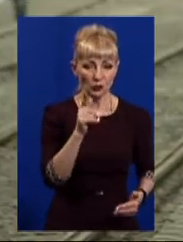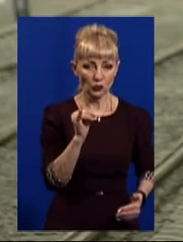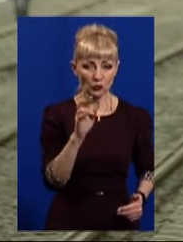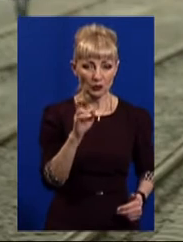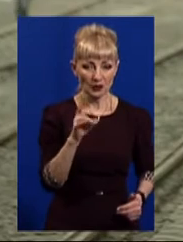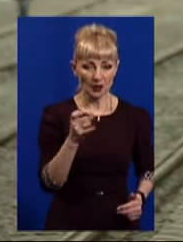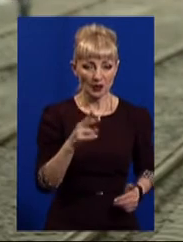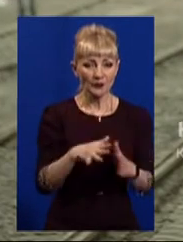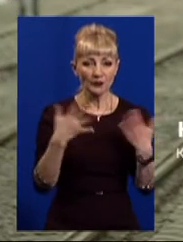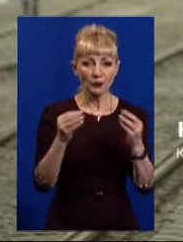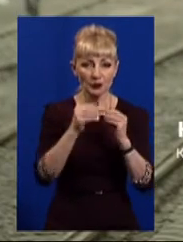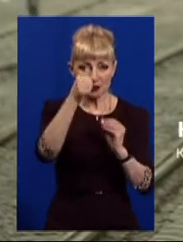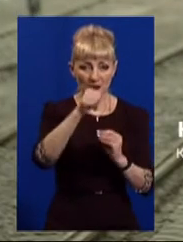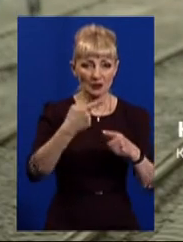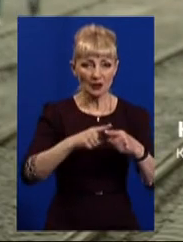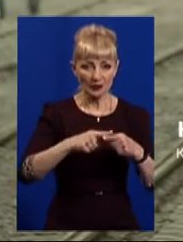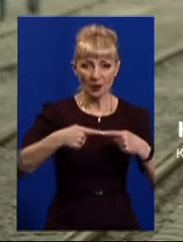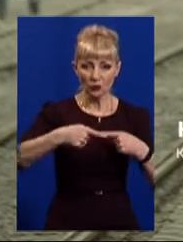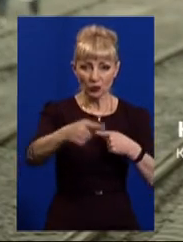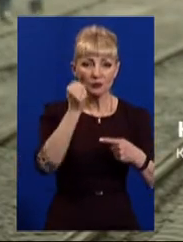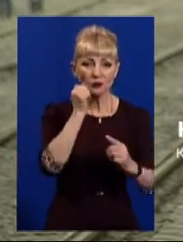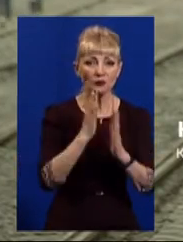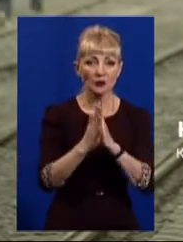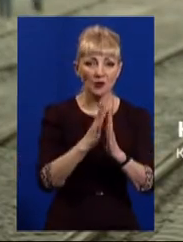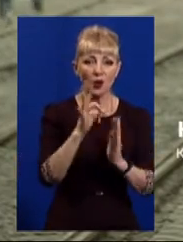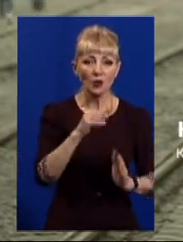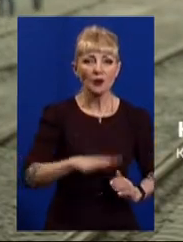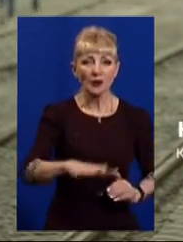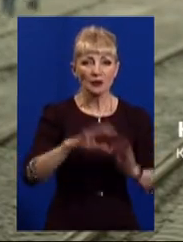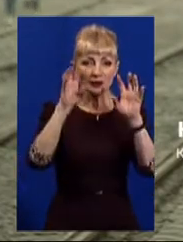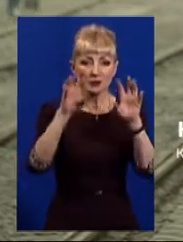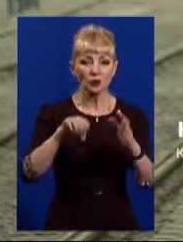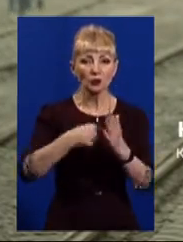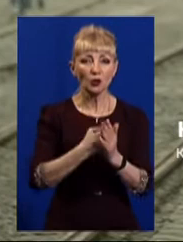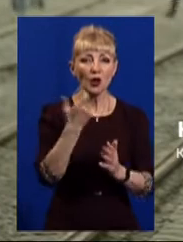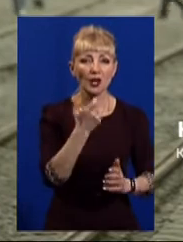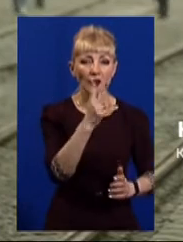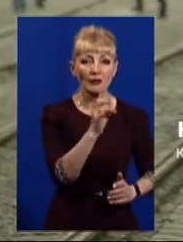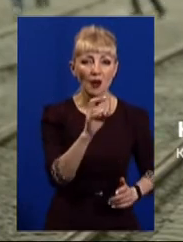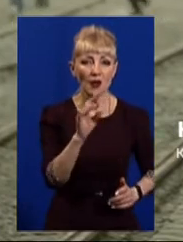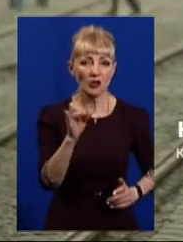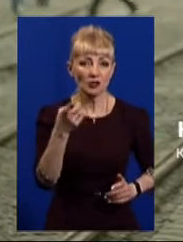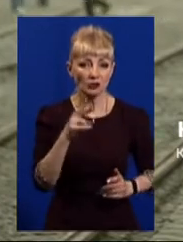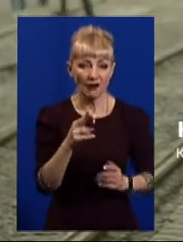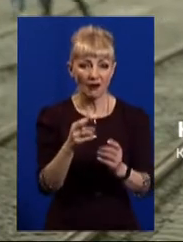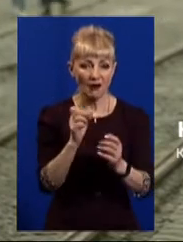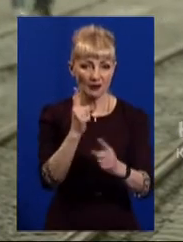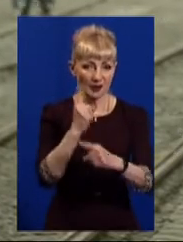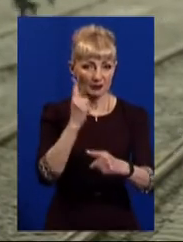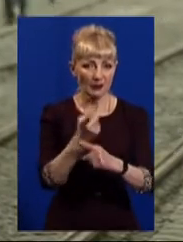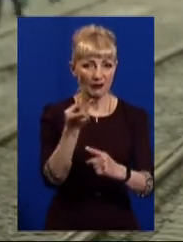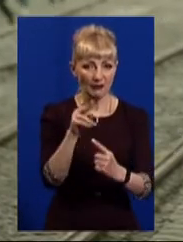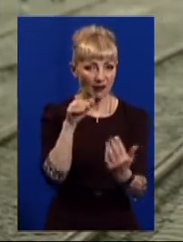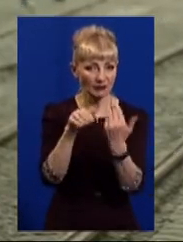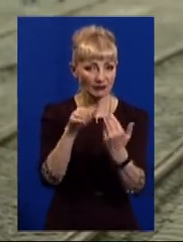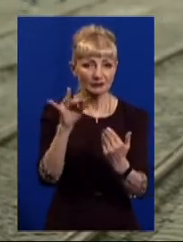Більше десяти місяців ця ділянка Московського проспекту від Майдану Конституції до Харківської набережної не приїзна для автівок. Тут не ходять трамваї